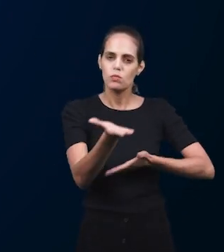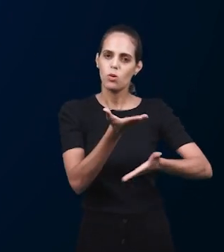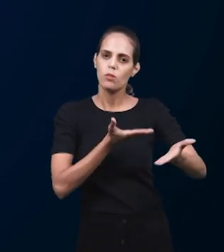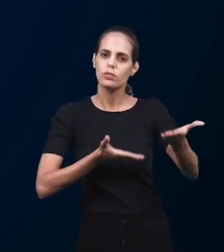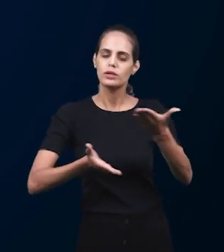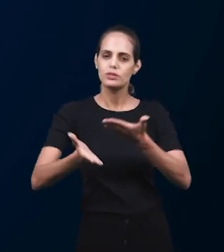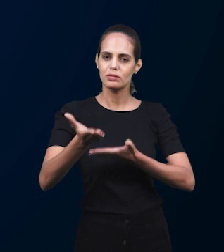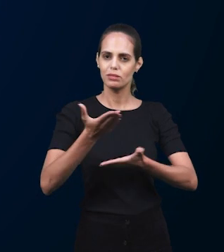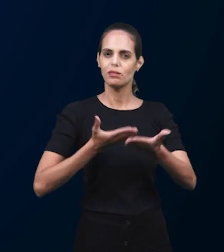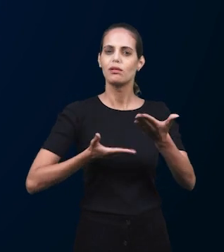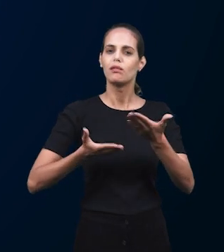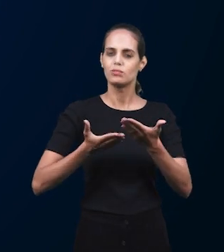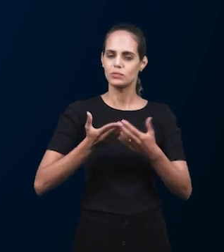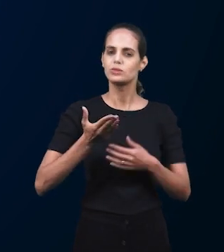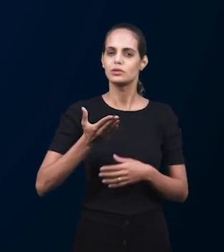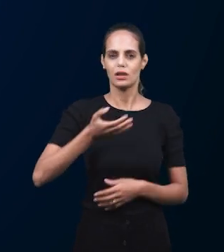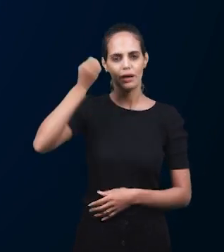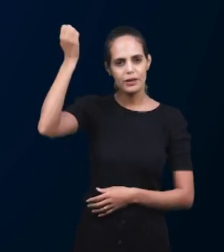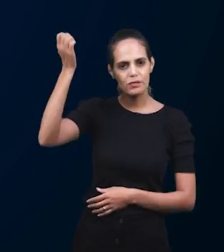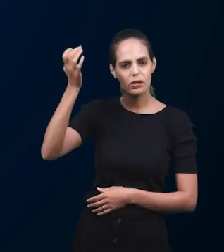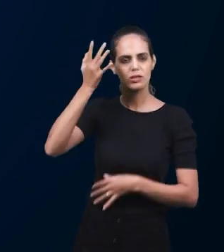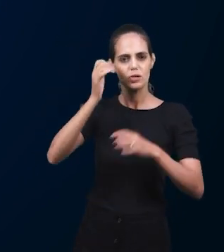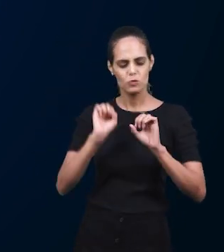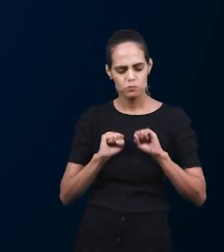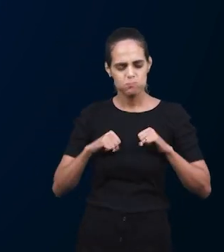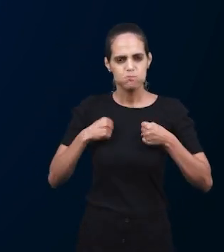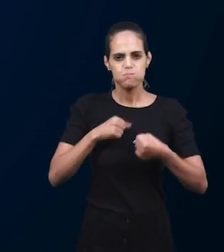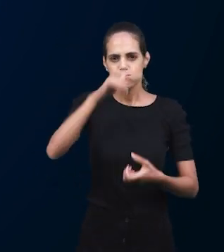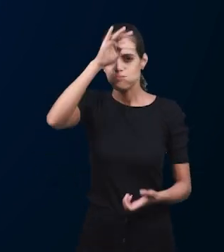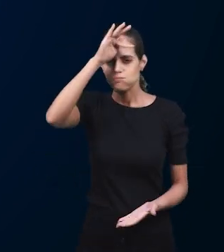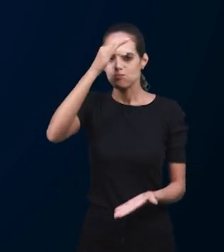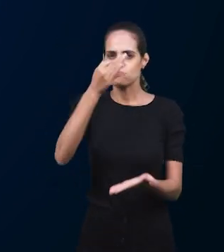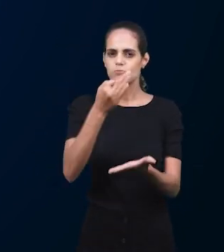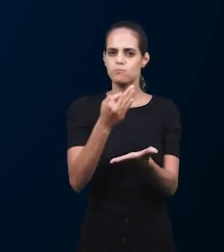укрепляет нашу веру. Для нас это является